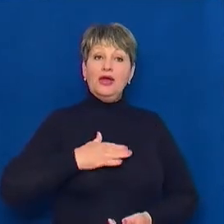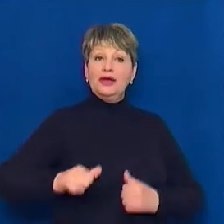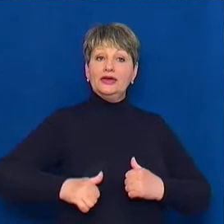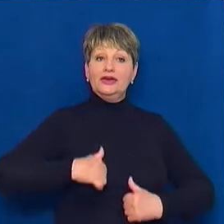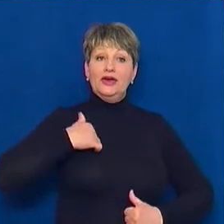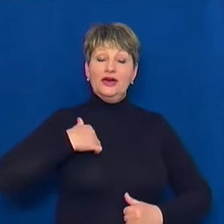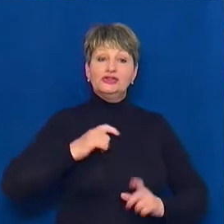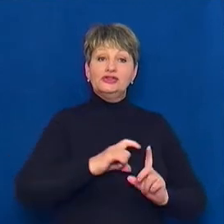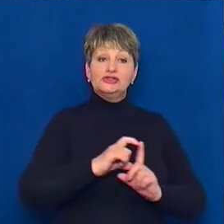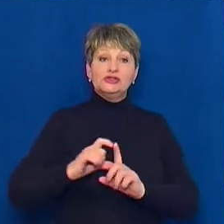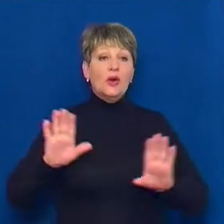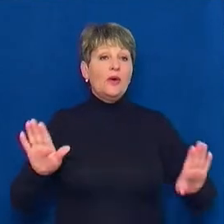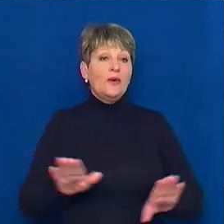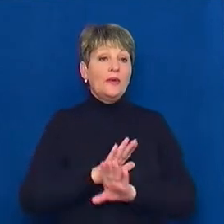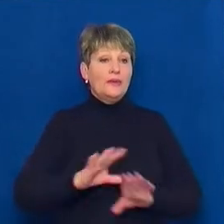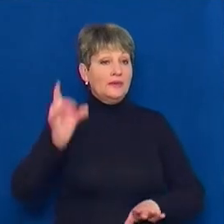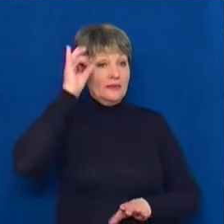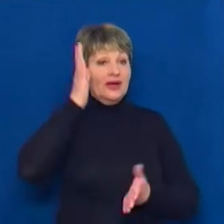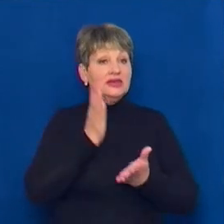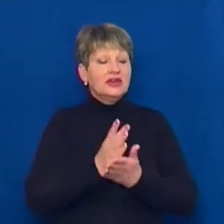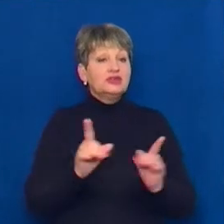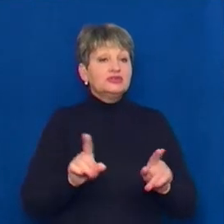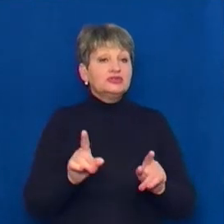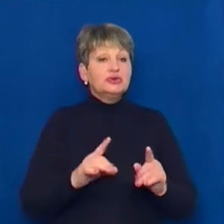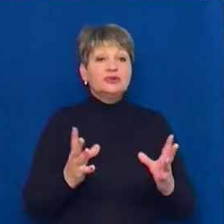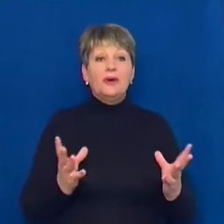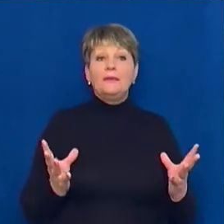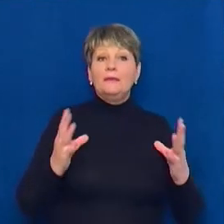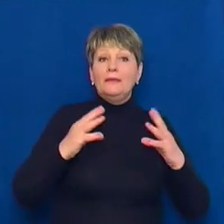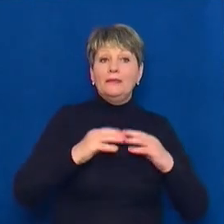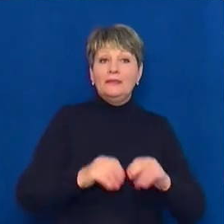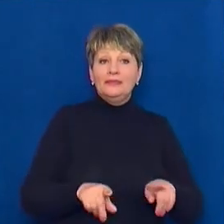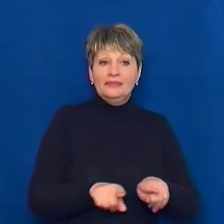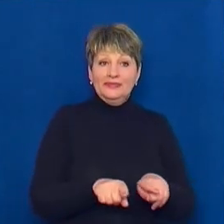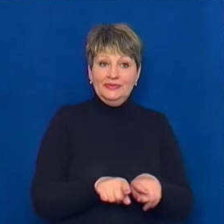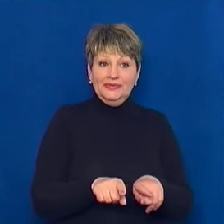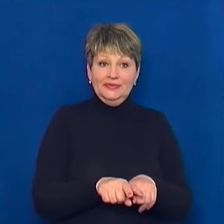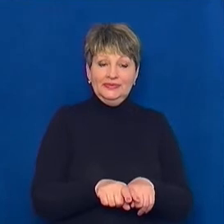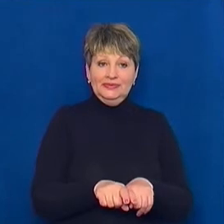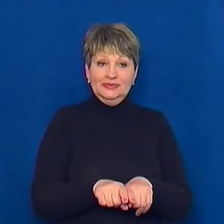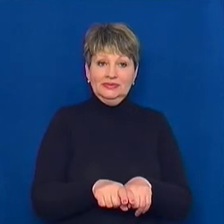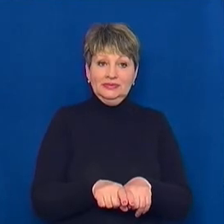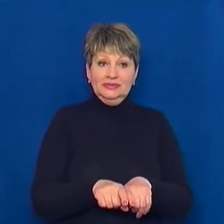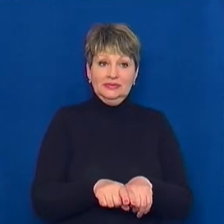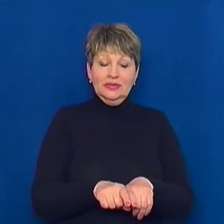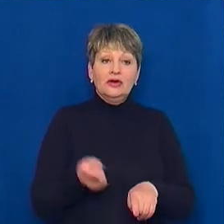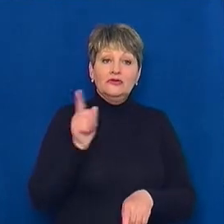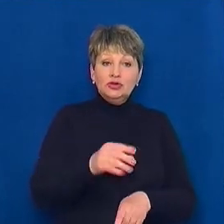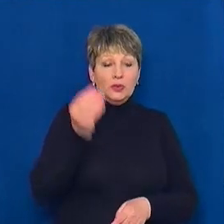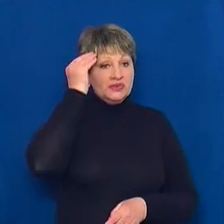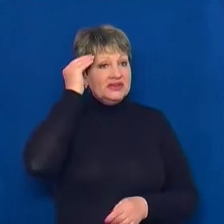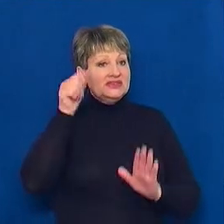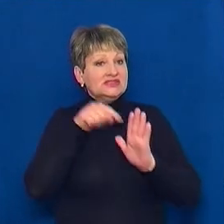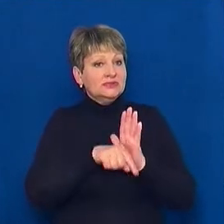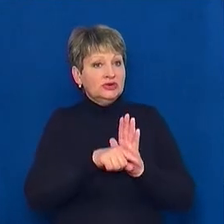славетною співачкою, є дещо спільне. В тому сенсі, що за